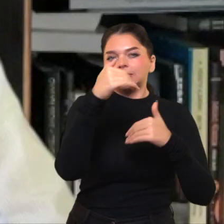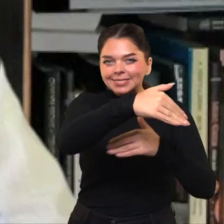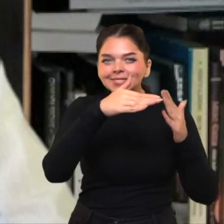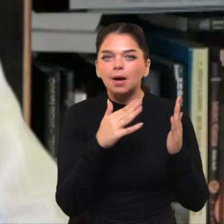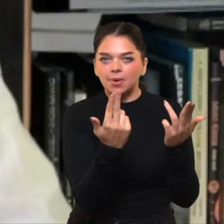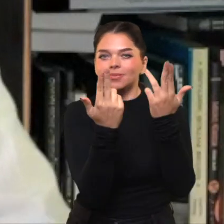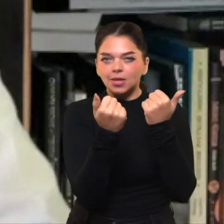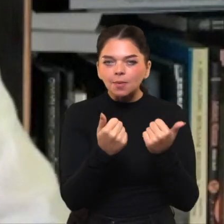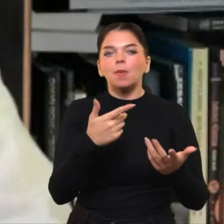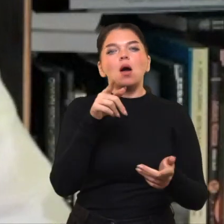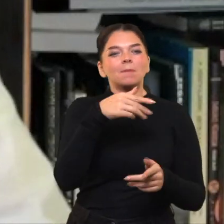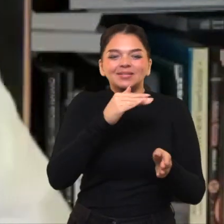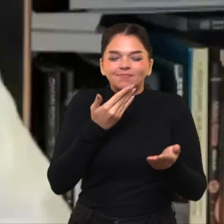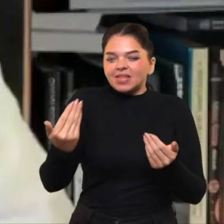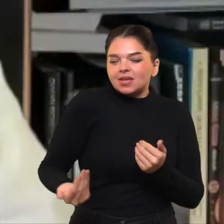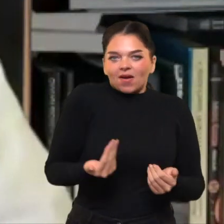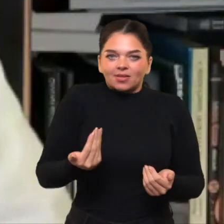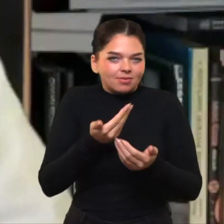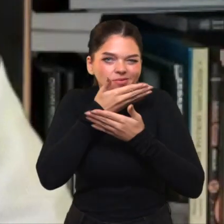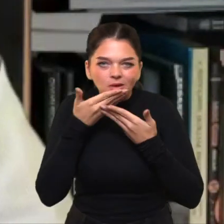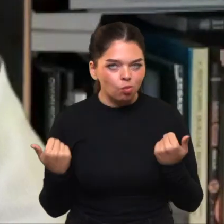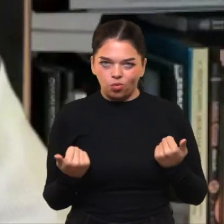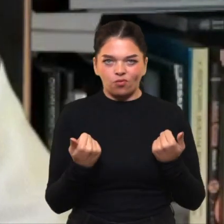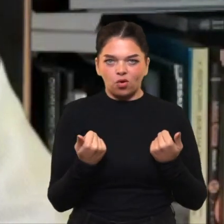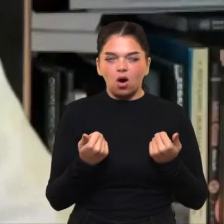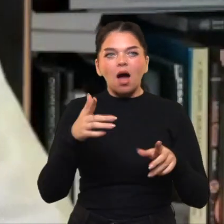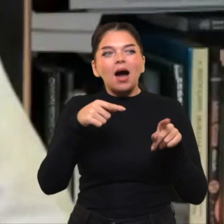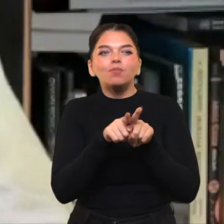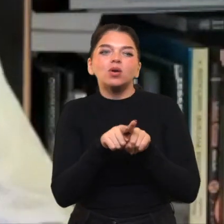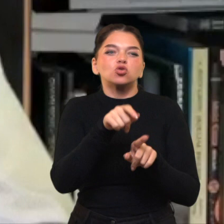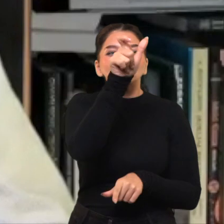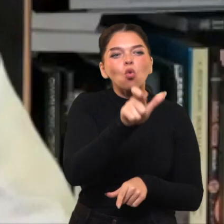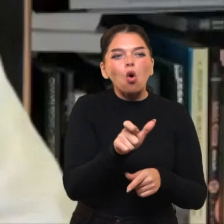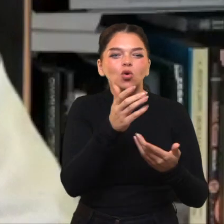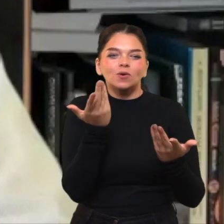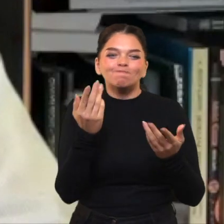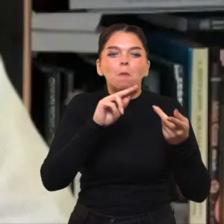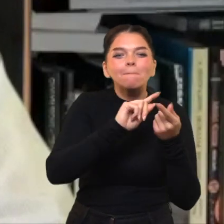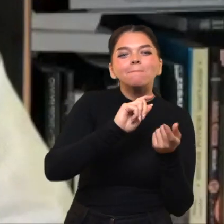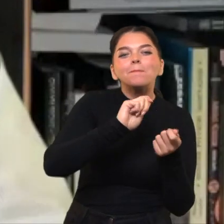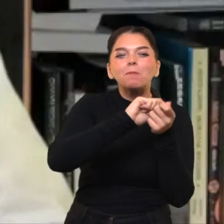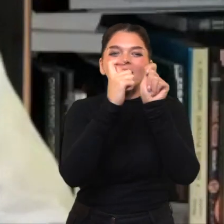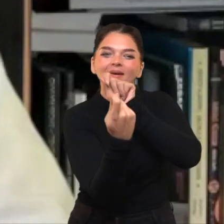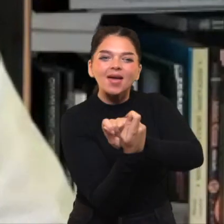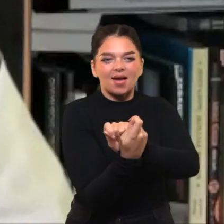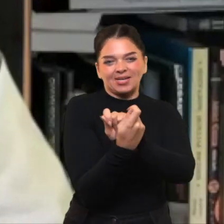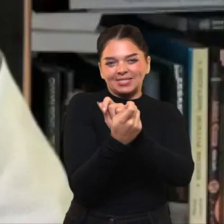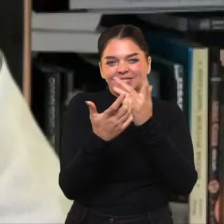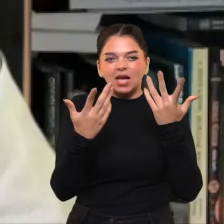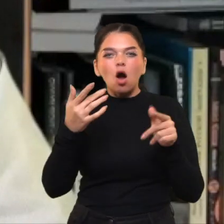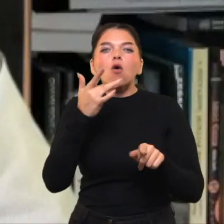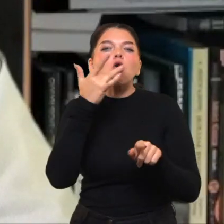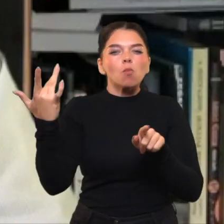lozungų rinkiniai, kurie niekada nebuvo įgyvendinti, kviečinti, stobulinti žmogų, daryti į kitokių